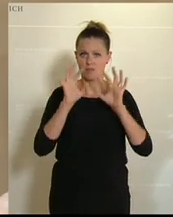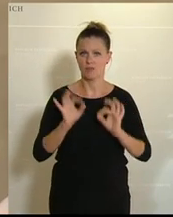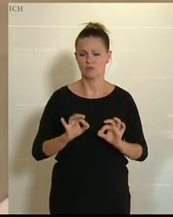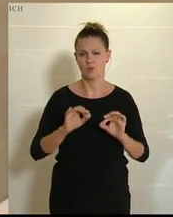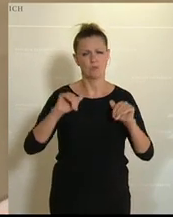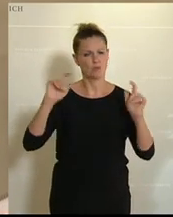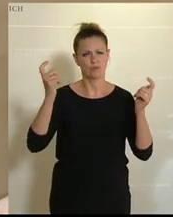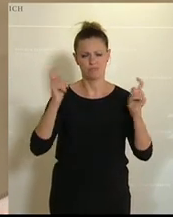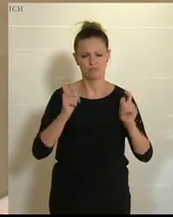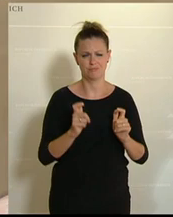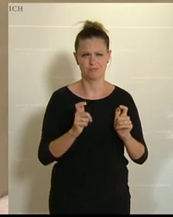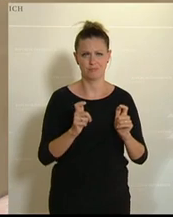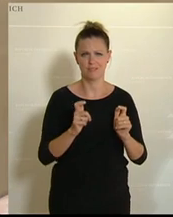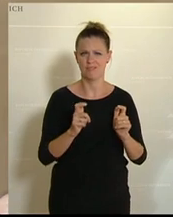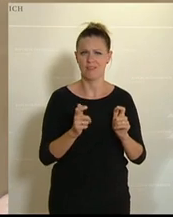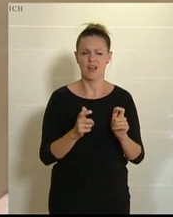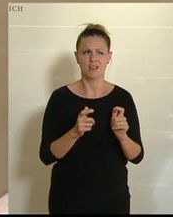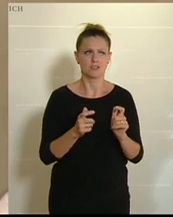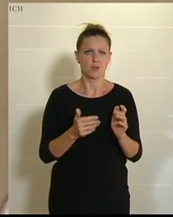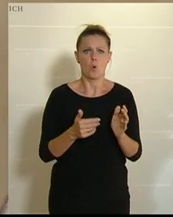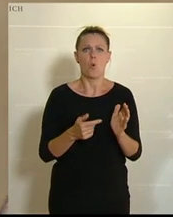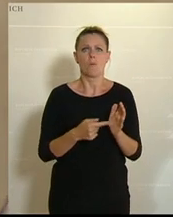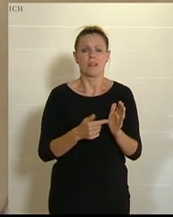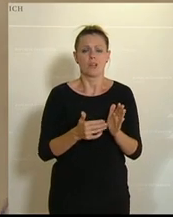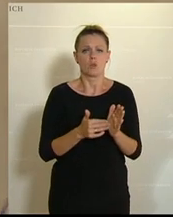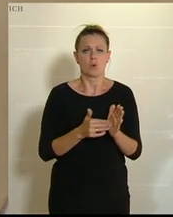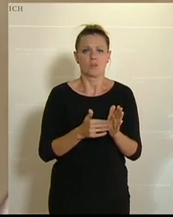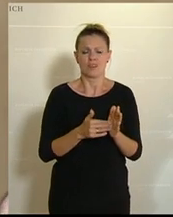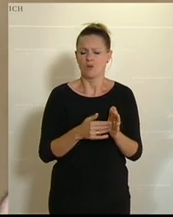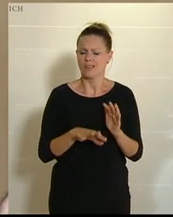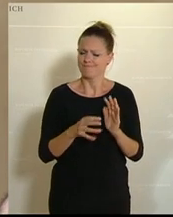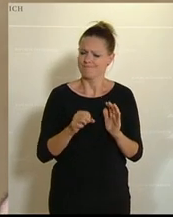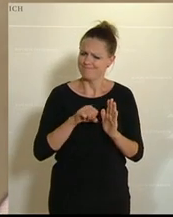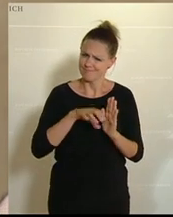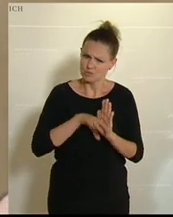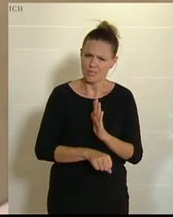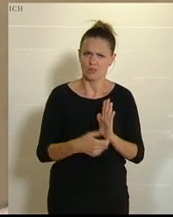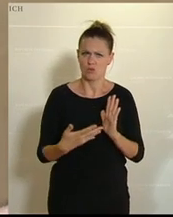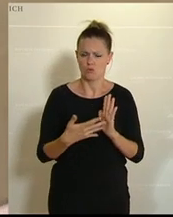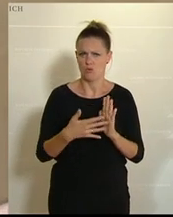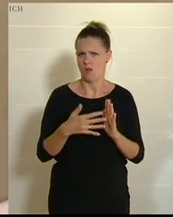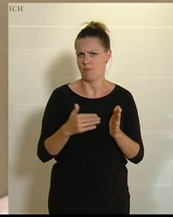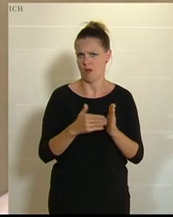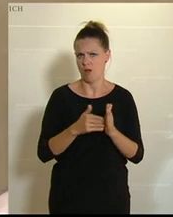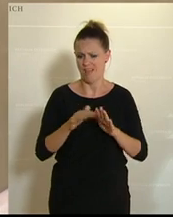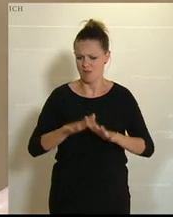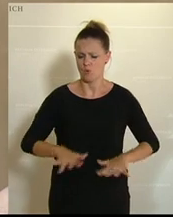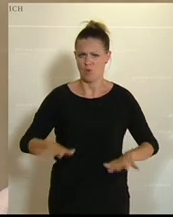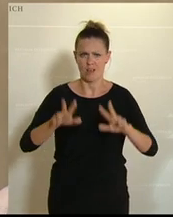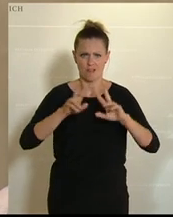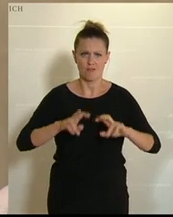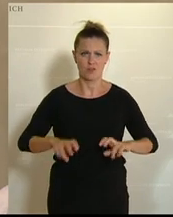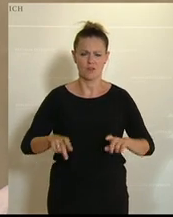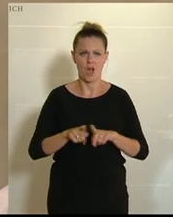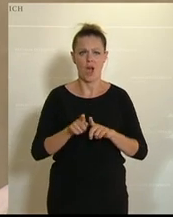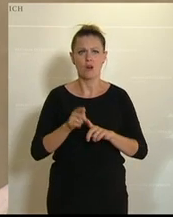Allernötigste beschränkt und unabhängig, streng und engmaschig kontrolliert werden. Aber jede Grundlagenforschung, auch ohne